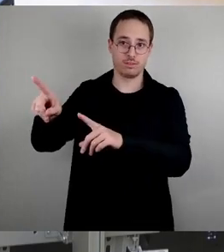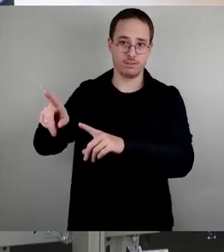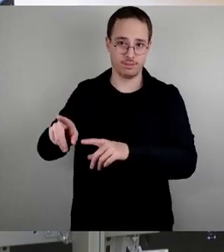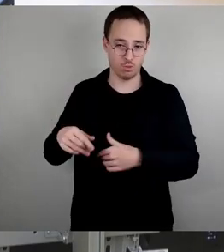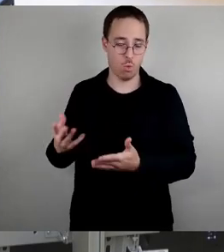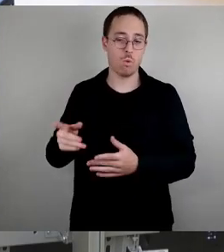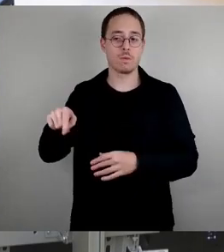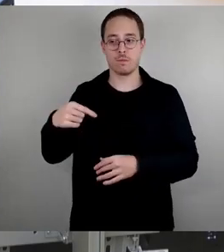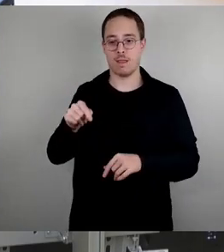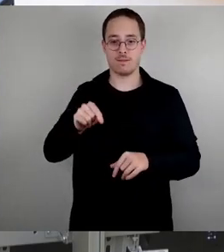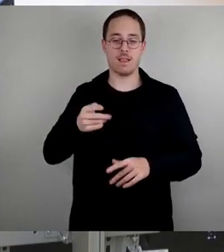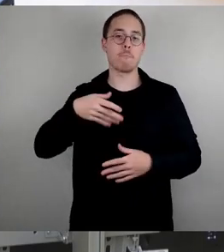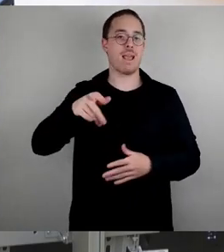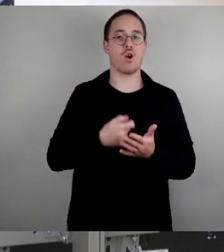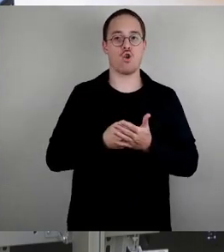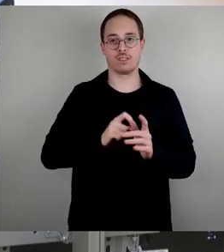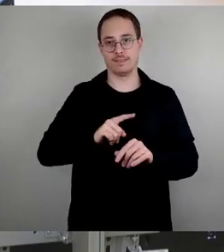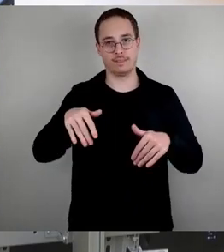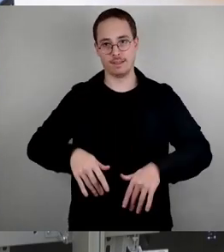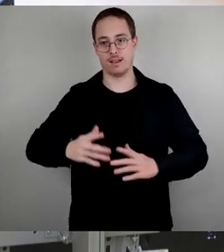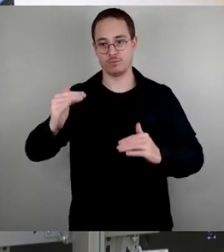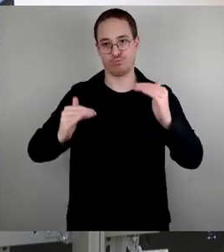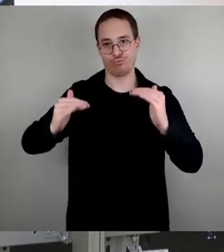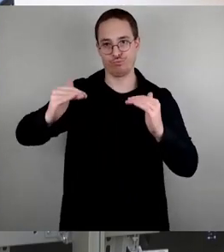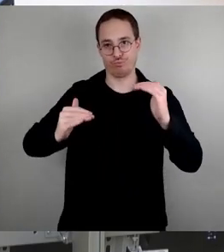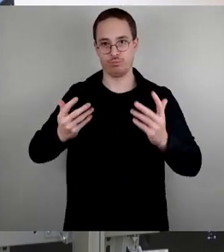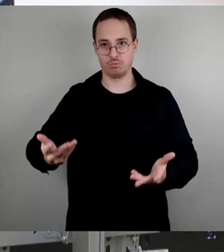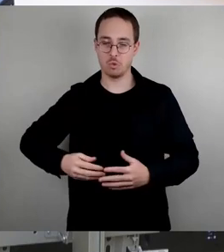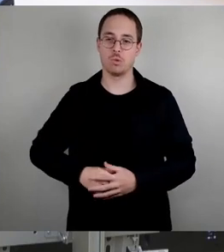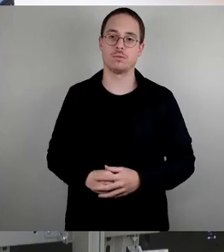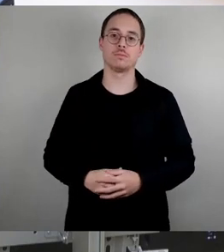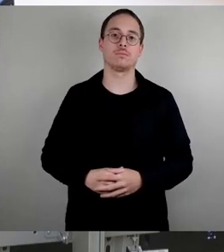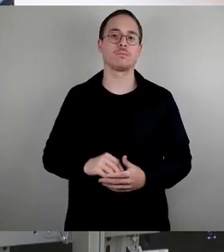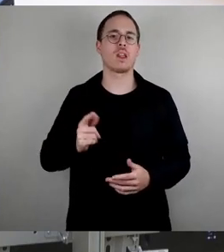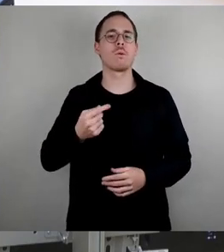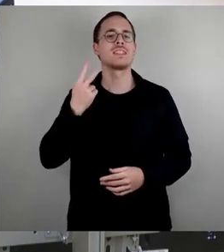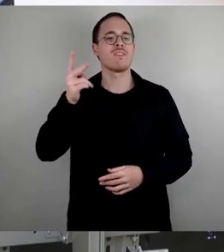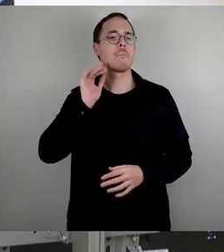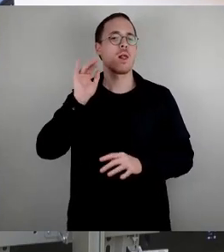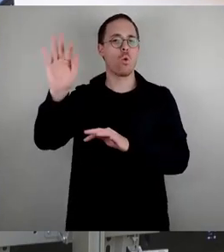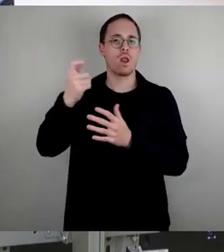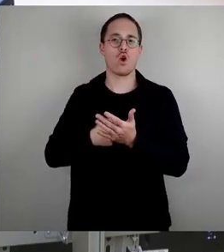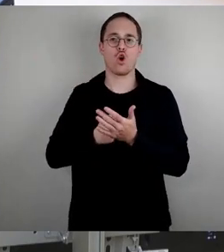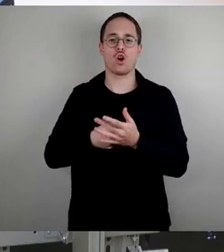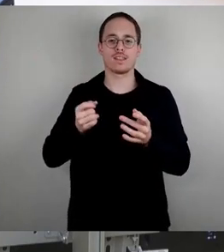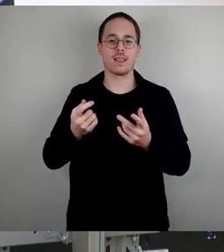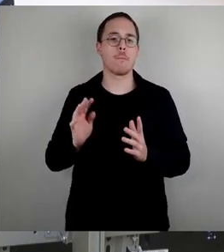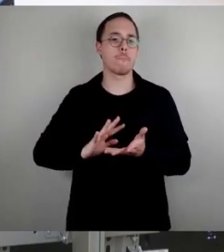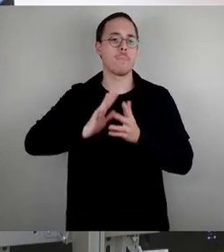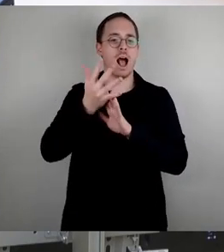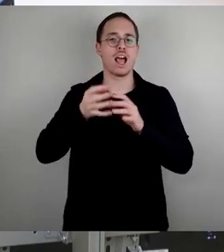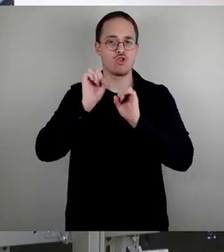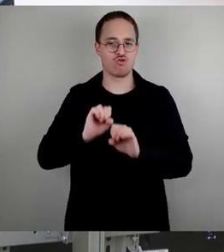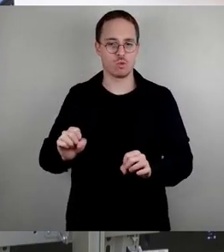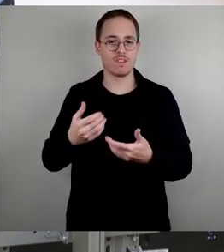aus der Vorlage konkret einzugehen, die 2 Millionen Kosten Brandschutz Standort Lingener Allee. Wir können uns wahrscheinlich alle noch genau